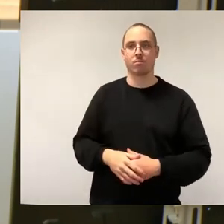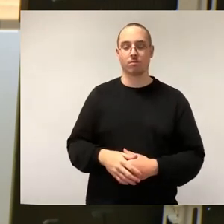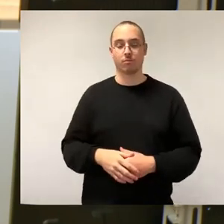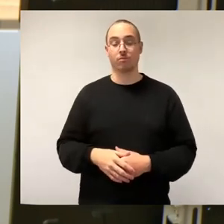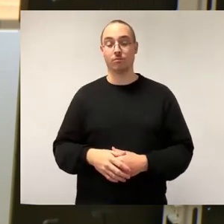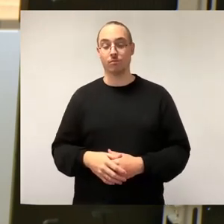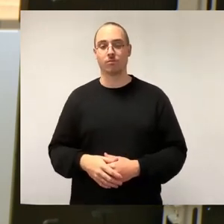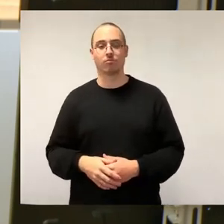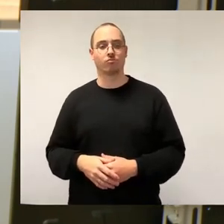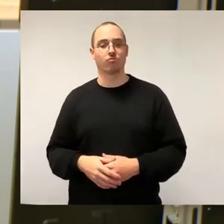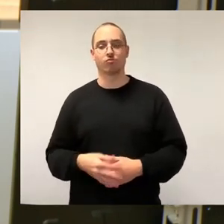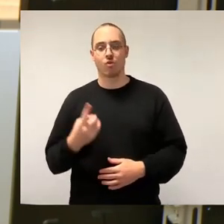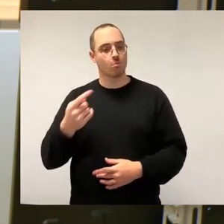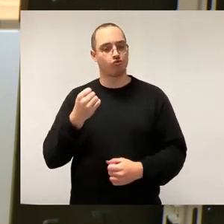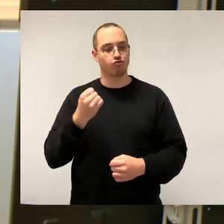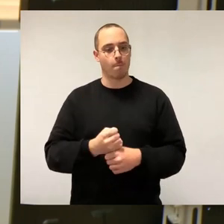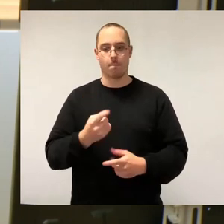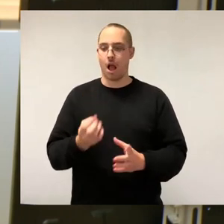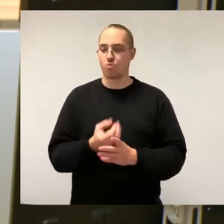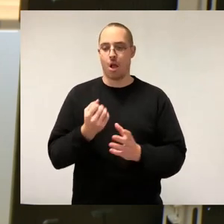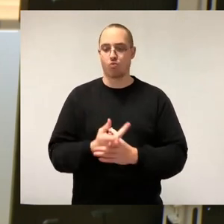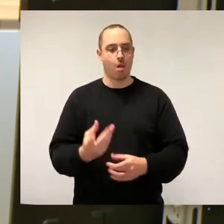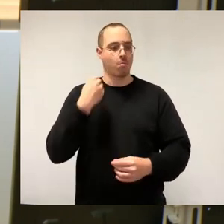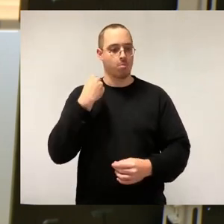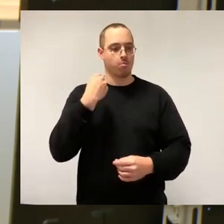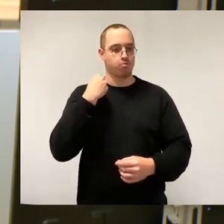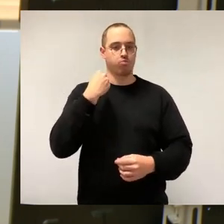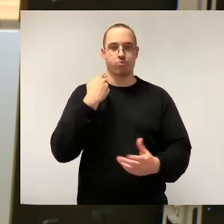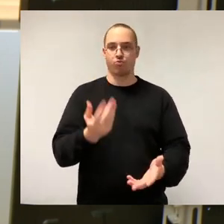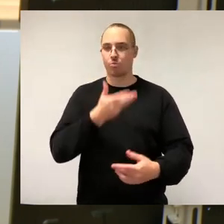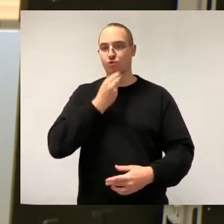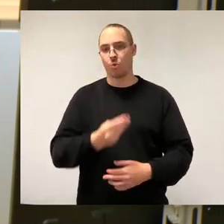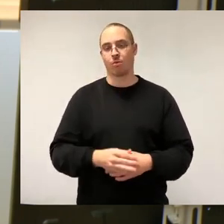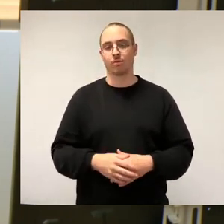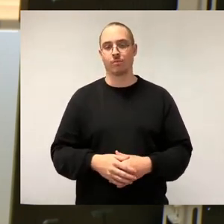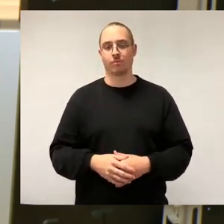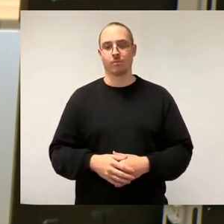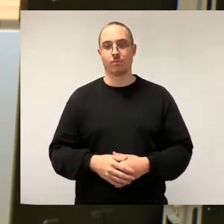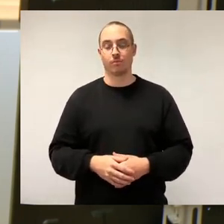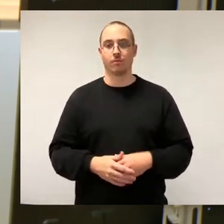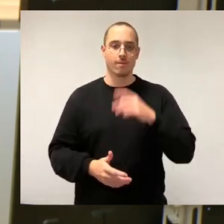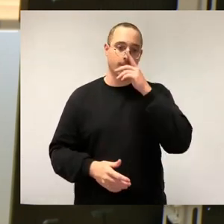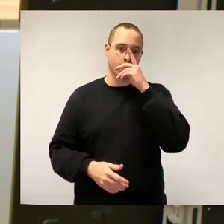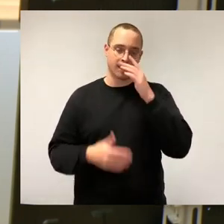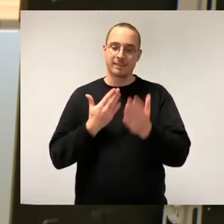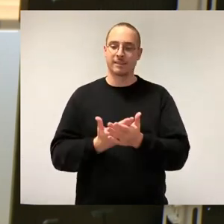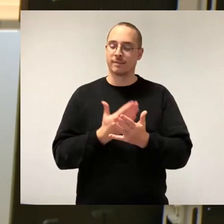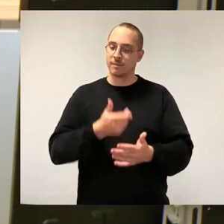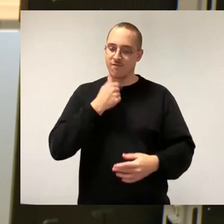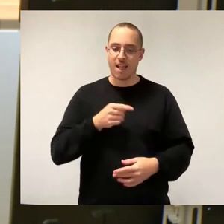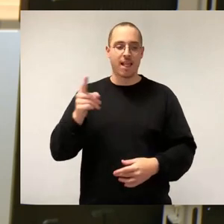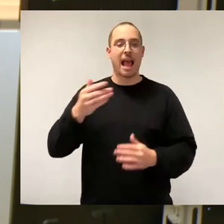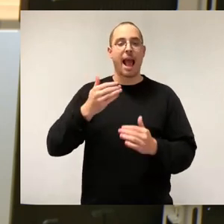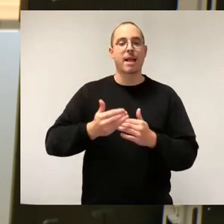Nichtsdestotrotz fordern wir vor allem eben die regelmäßige Entwicklung im Zuge dieser Großansiedlung auch eine